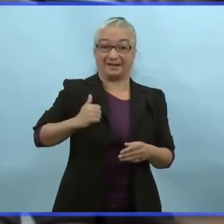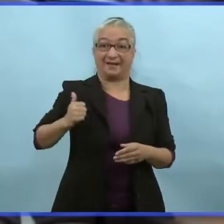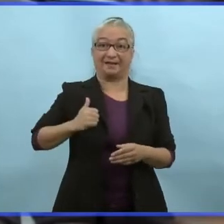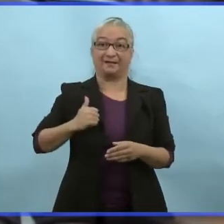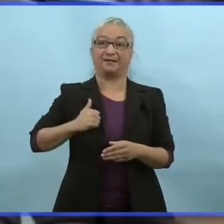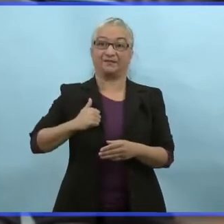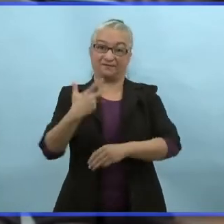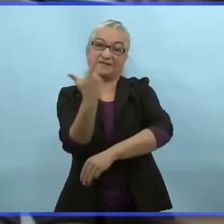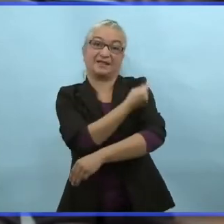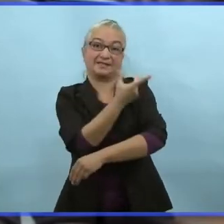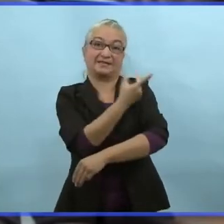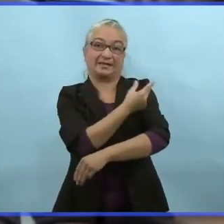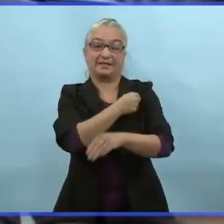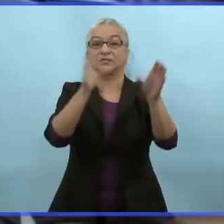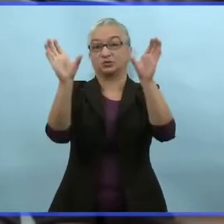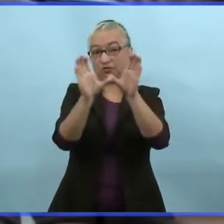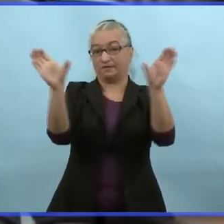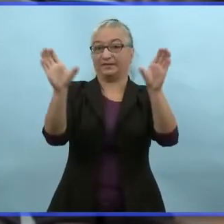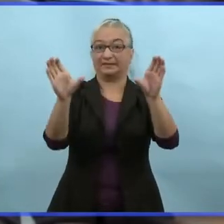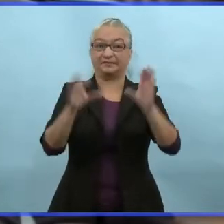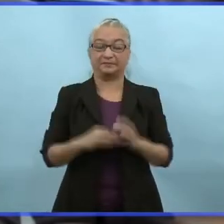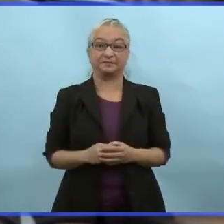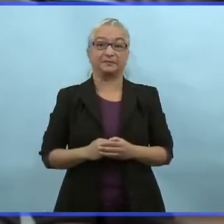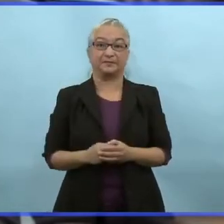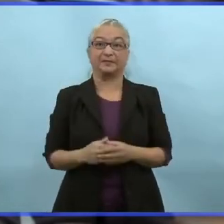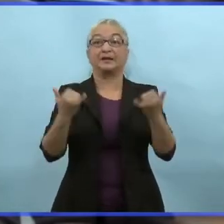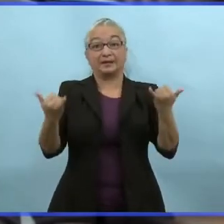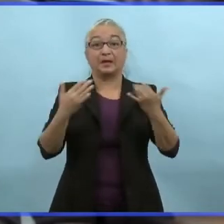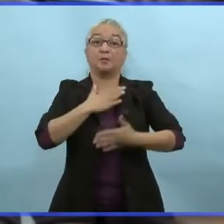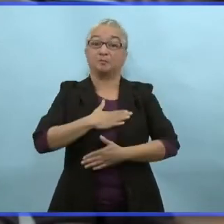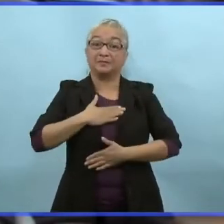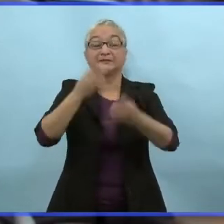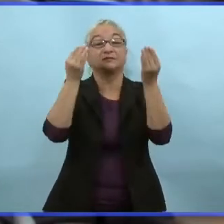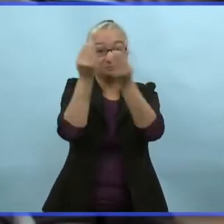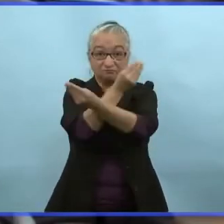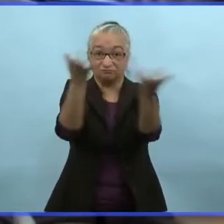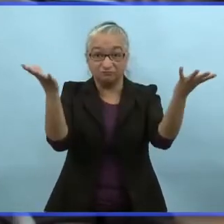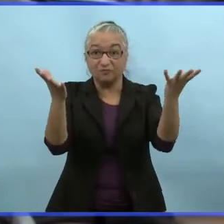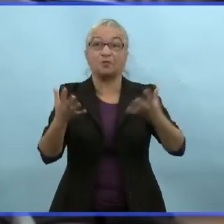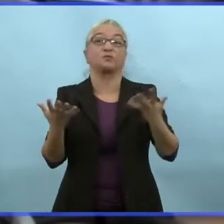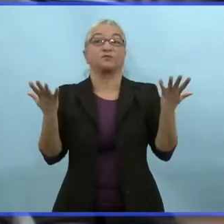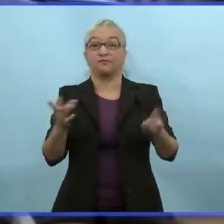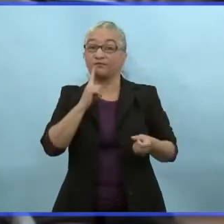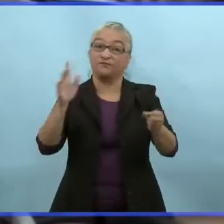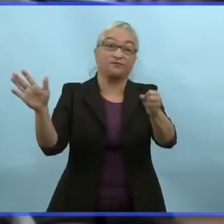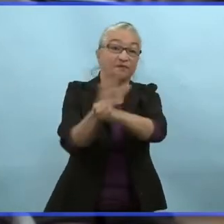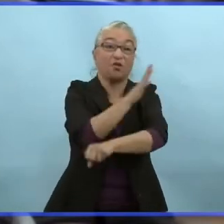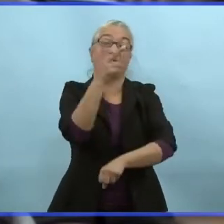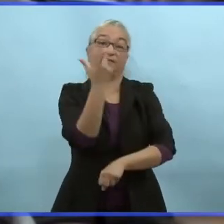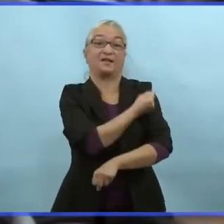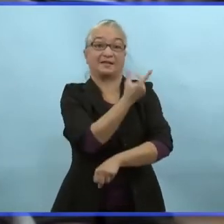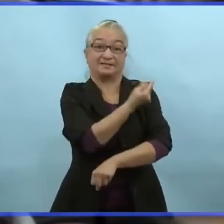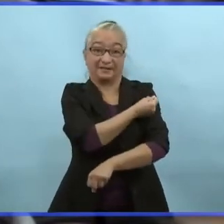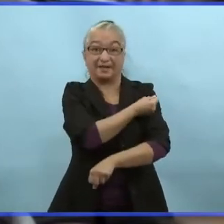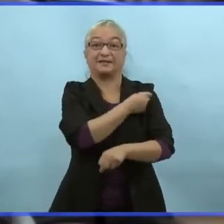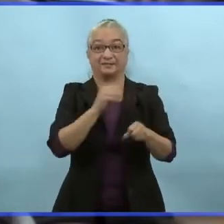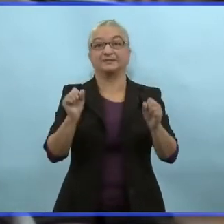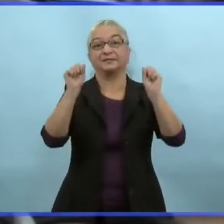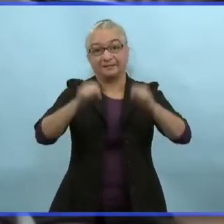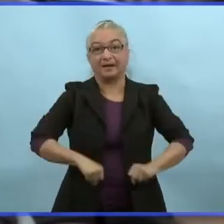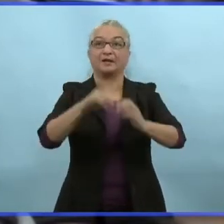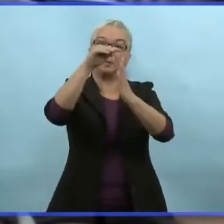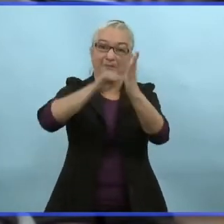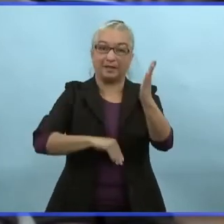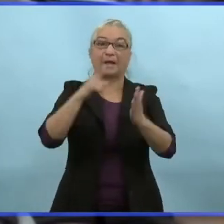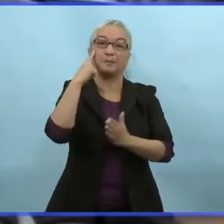lancée dans différentes provinces et différents territoires au pays. Aujourd'hui, je suis content d'annoncer que les Manitobains complètement vaccinés peuvent